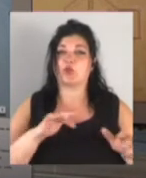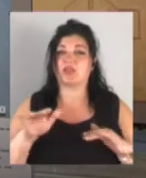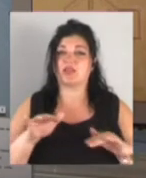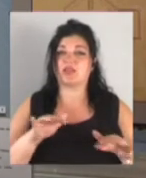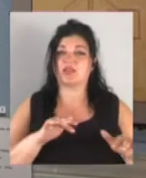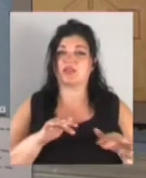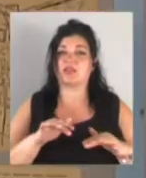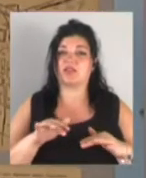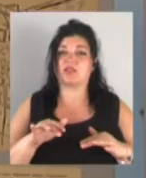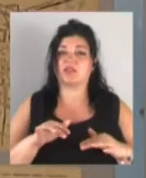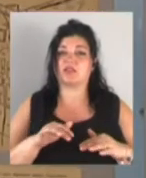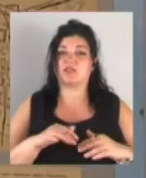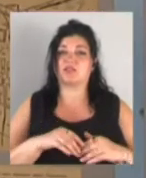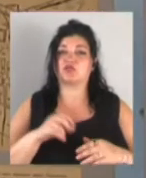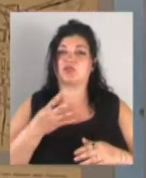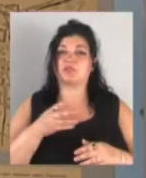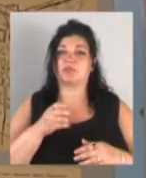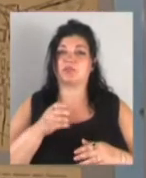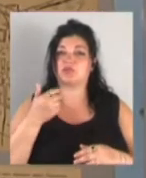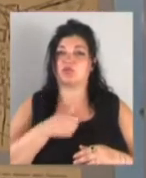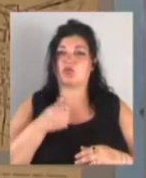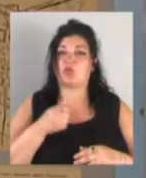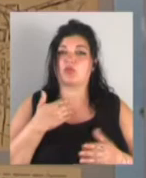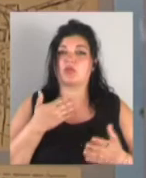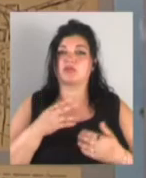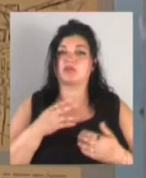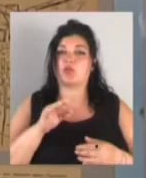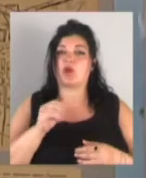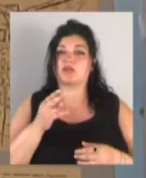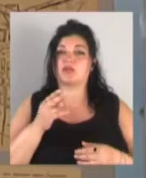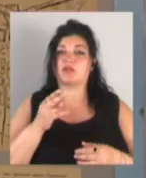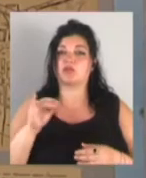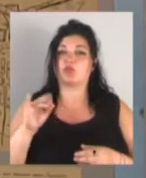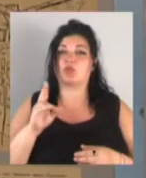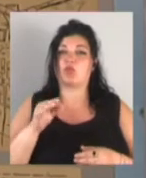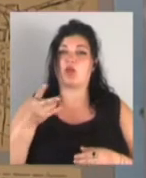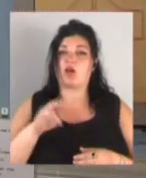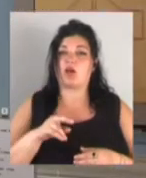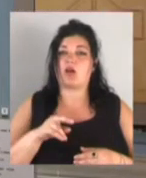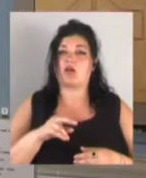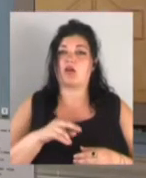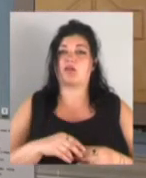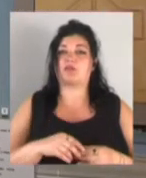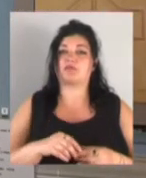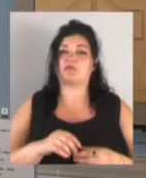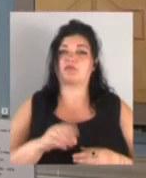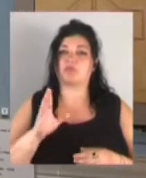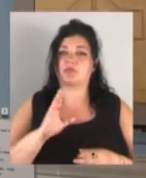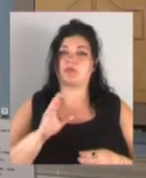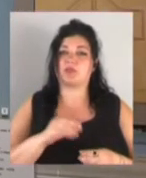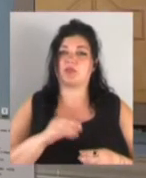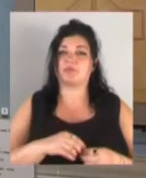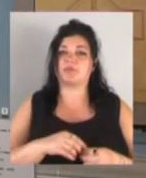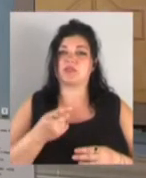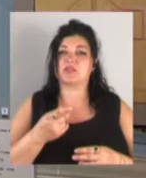1415 року йдеться про акцію короля Володислава ІІ Ягела. І саме це зафіксовано в